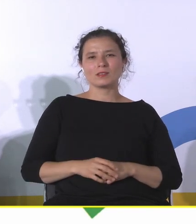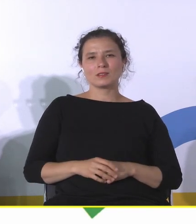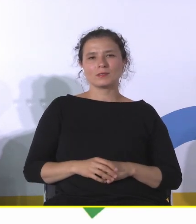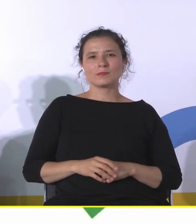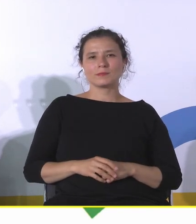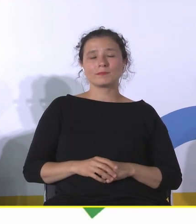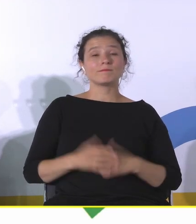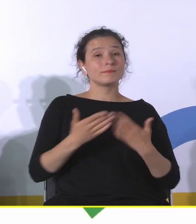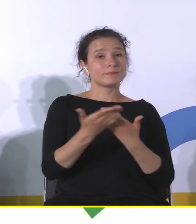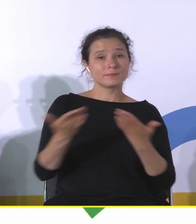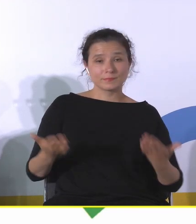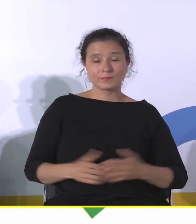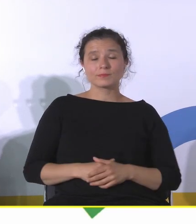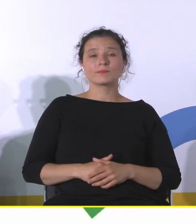Państwa,